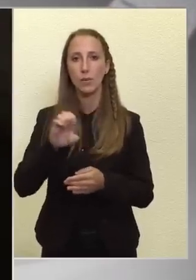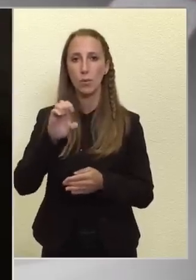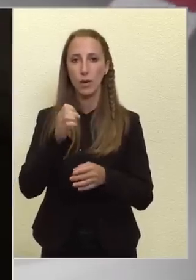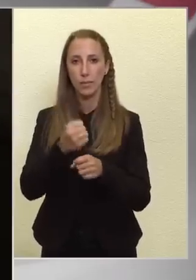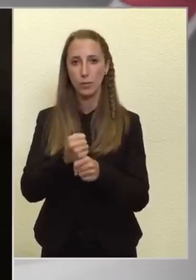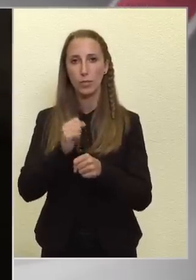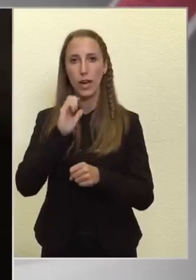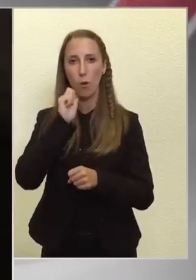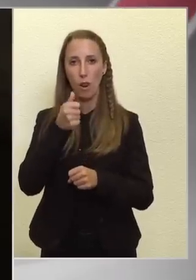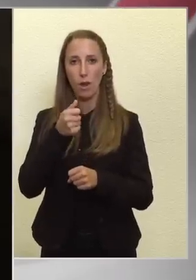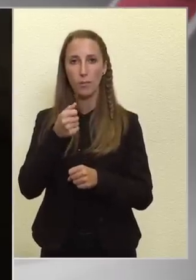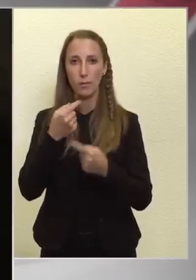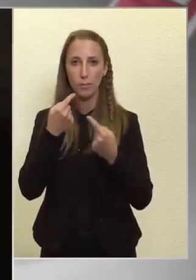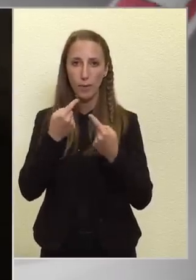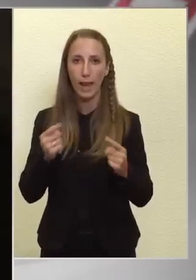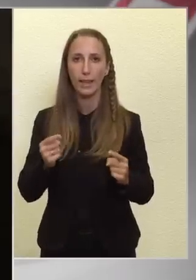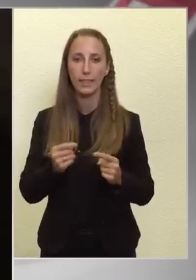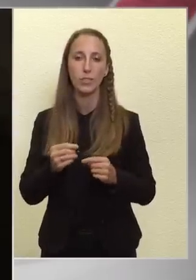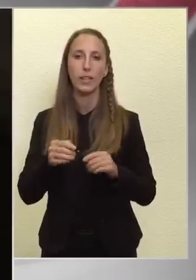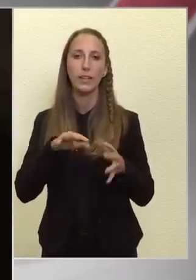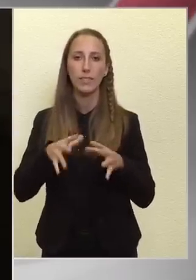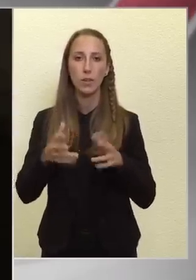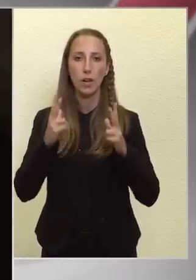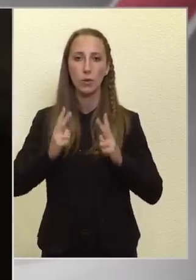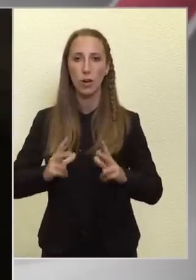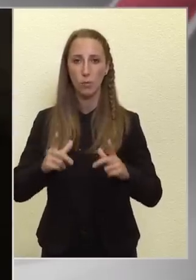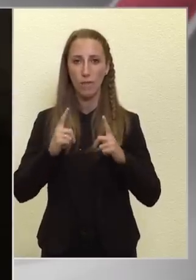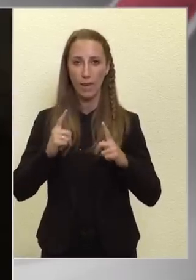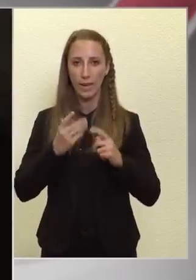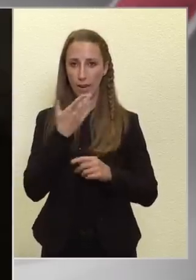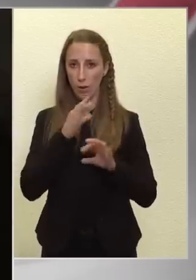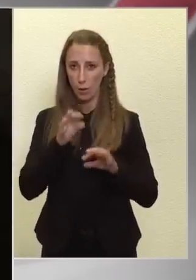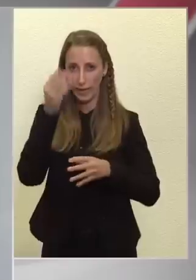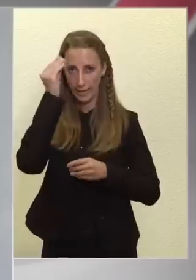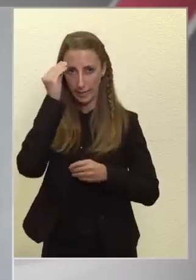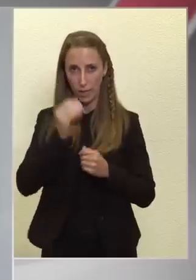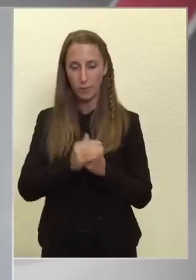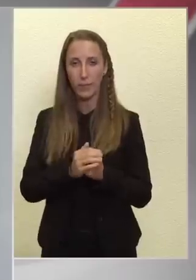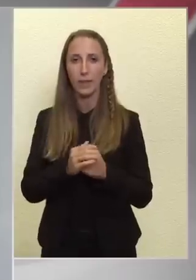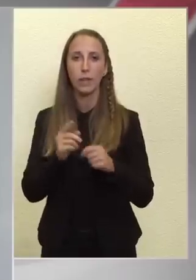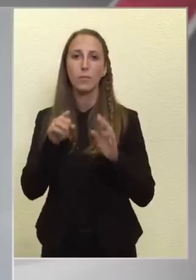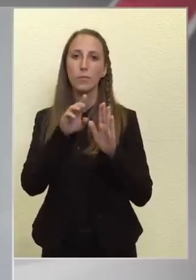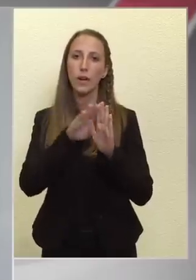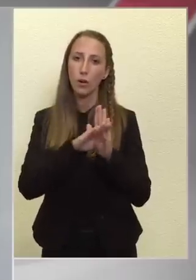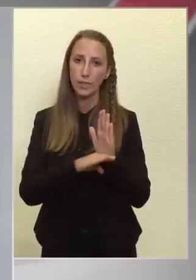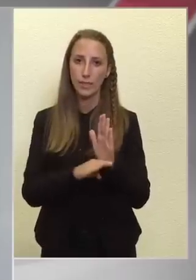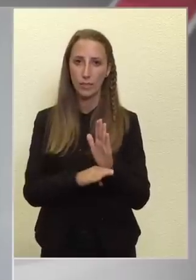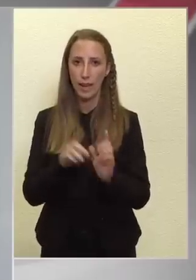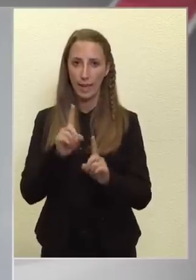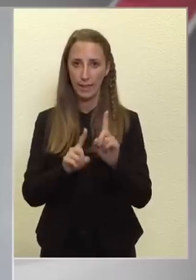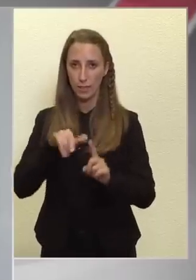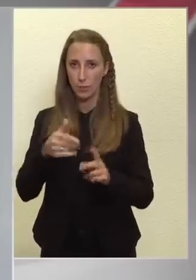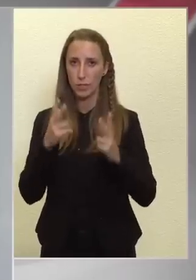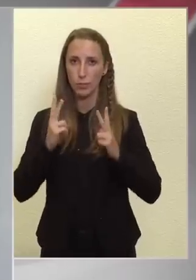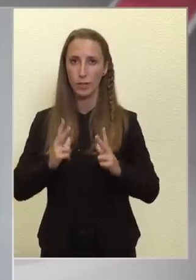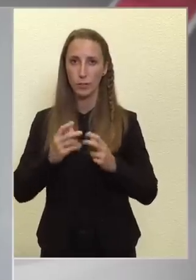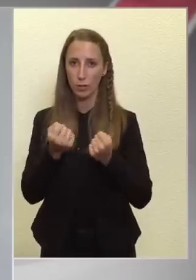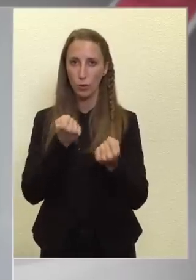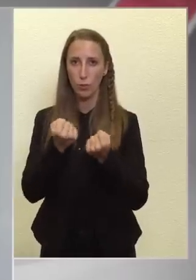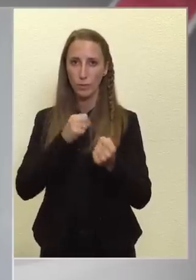holnapi bejelentését viszonylag nyugalommal várják, ha jól értettem, meg a kondicionálási eljárásban is megnyugtató